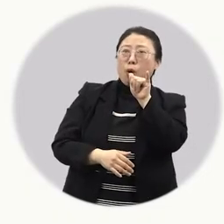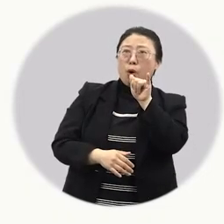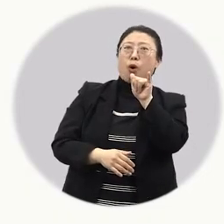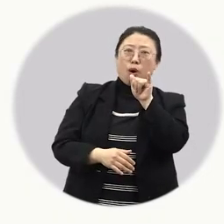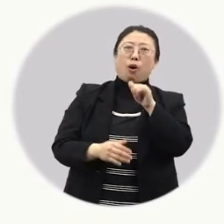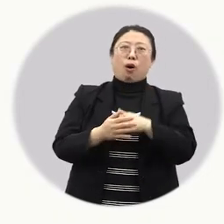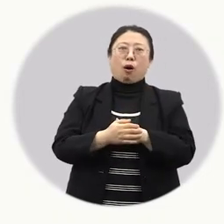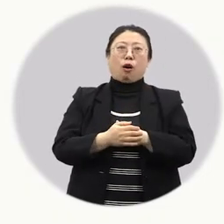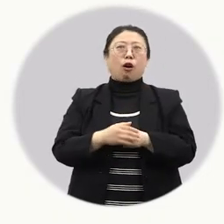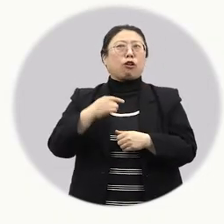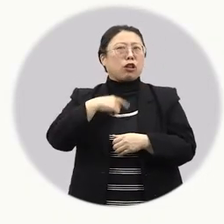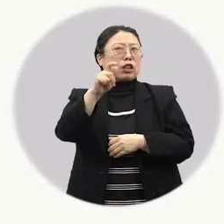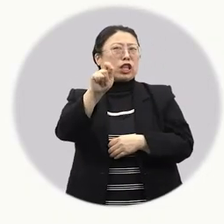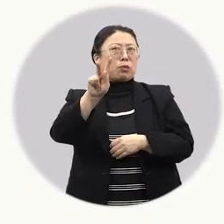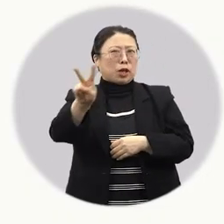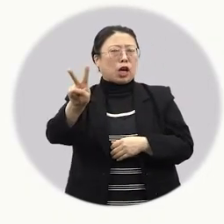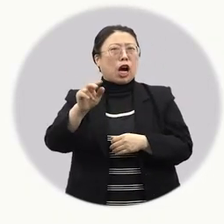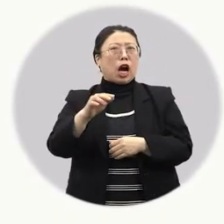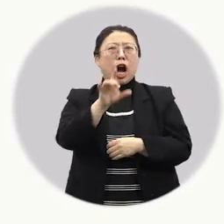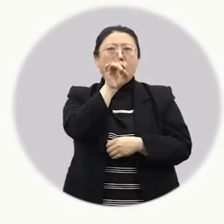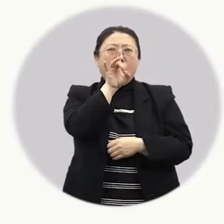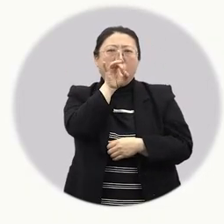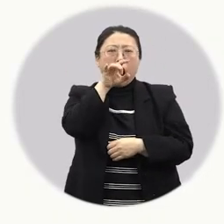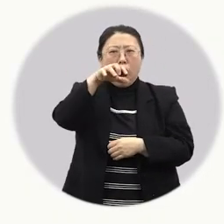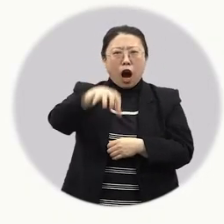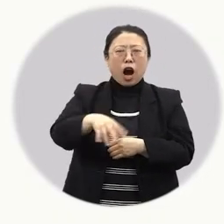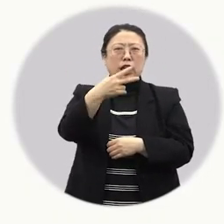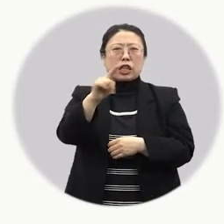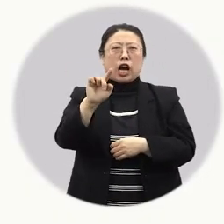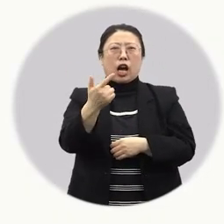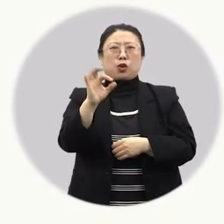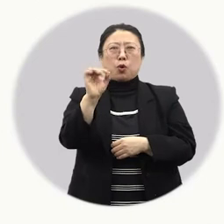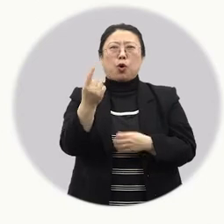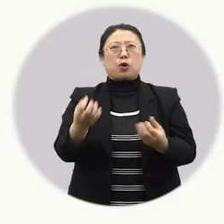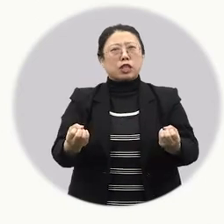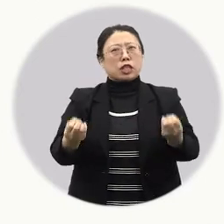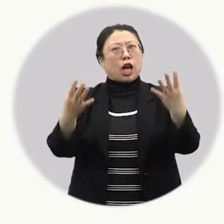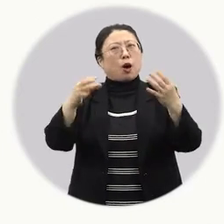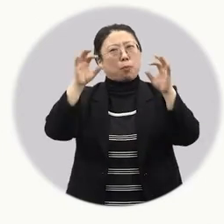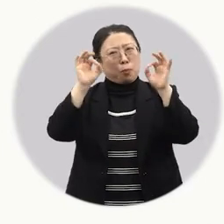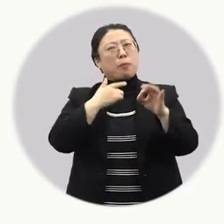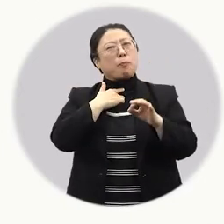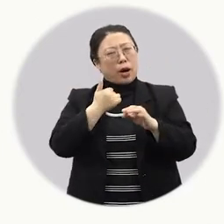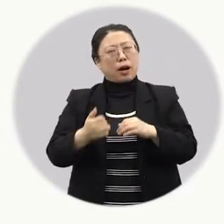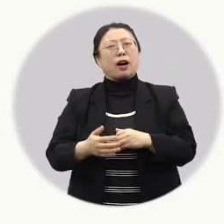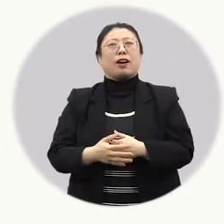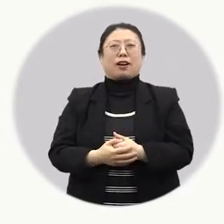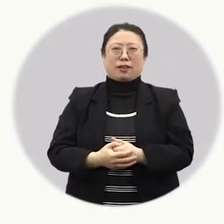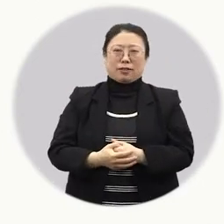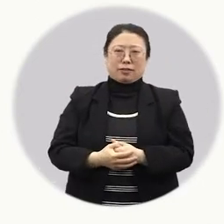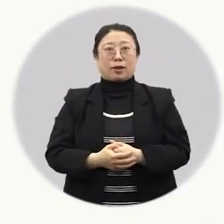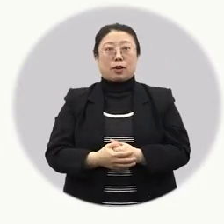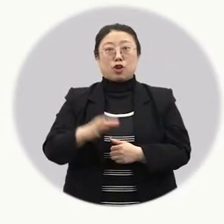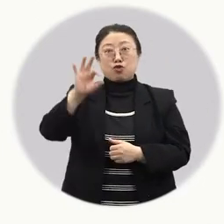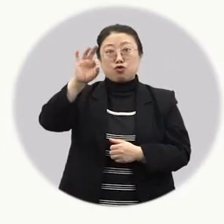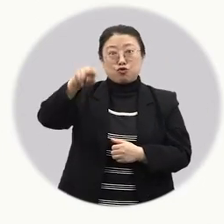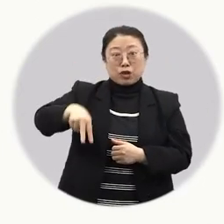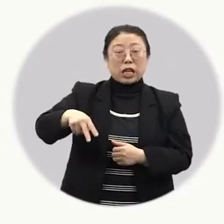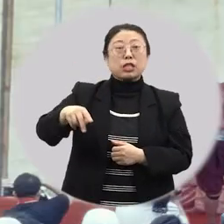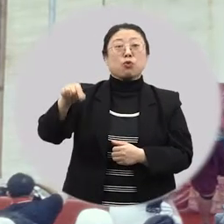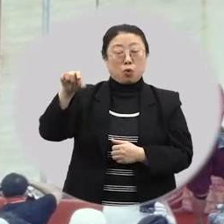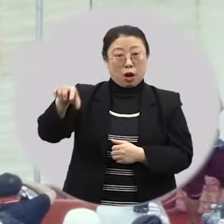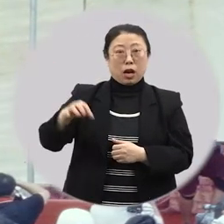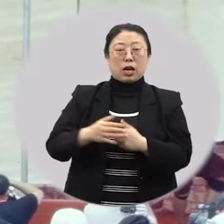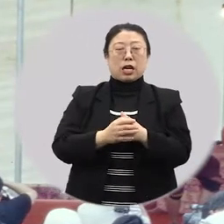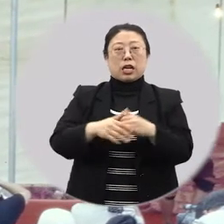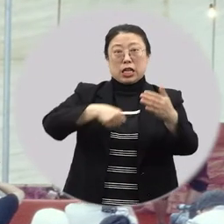지금까지도 단호를 지내고 있었네요. 그러고 보니 저도 TV에서 강릉단호재에 대해 본 적이 있어요.